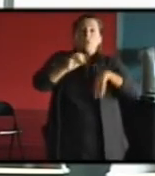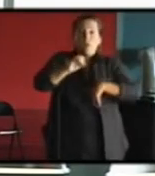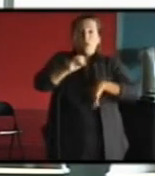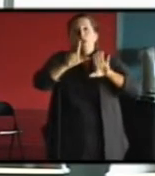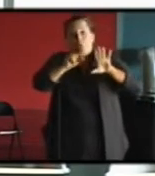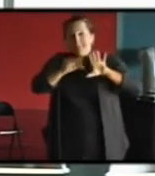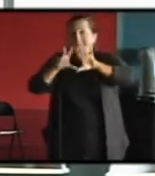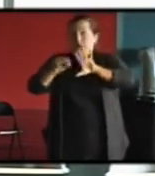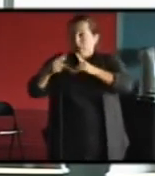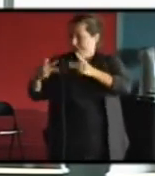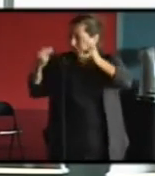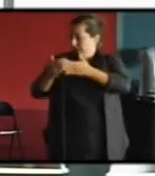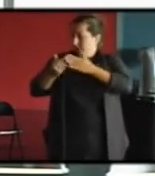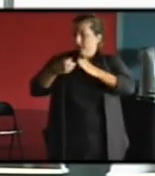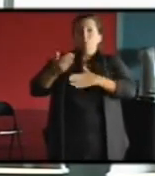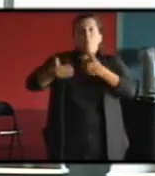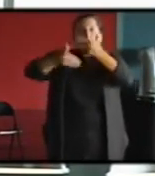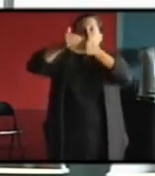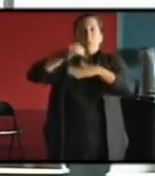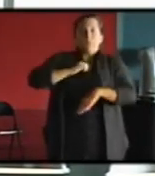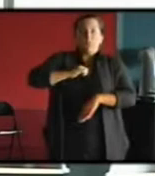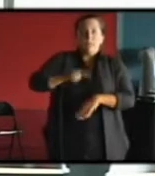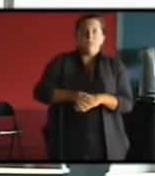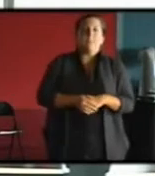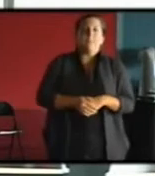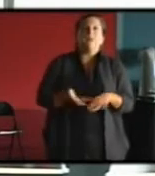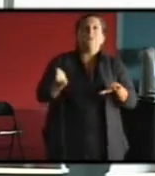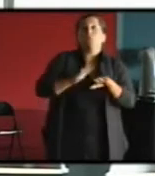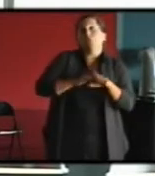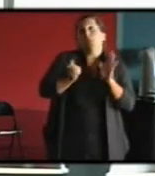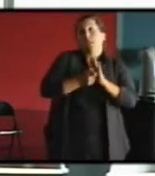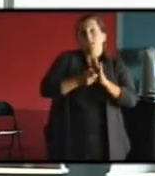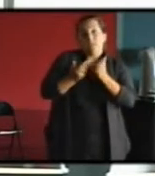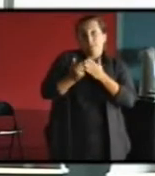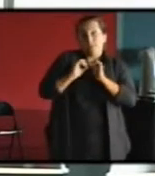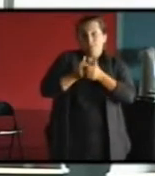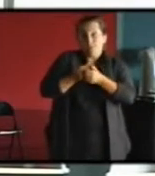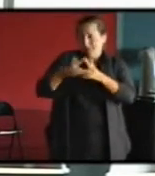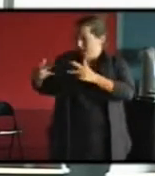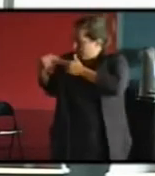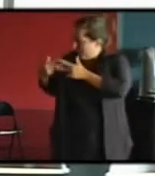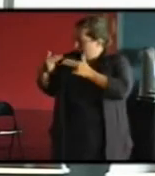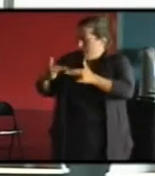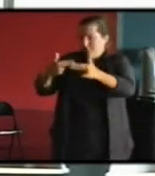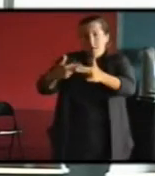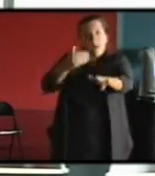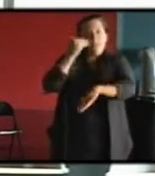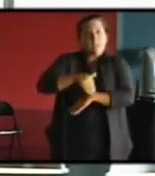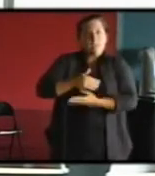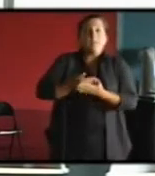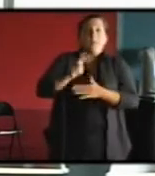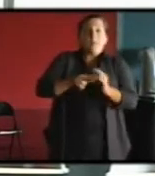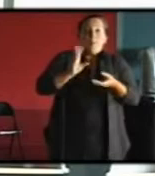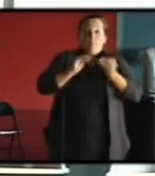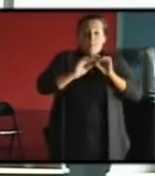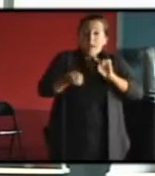aussi des périodes de construction intense à Paris. Donc, à partir de cette typologie, la question très importante